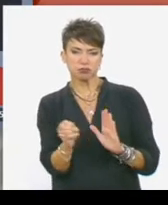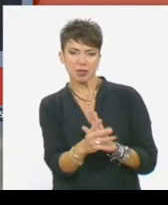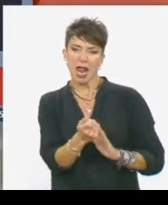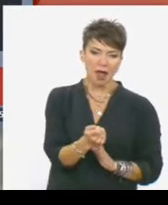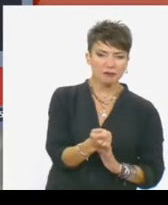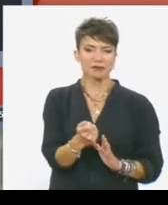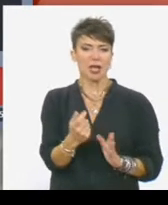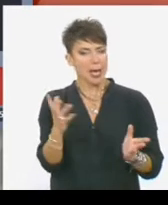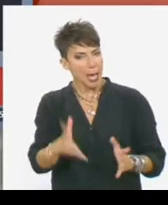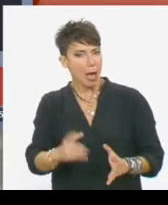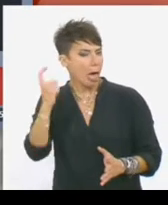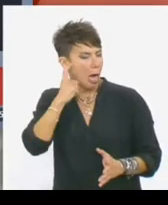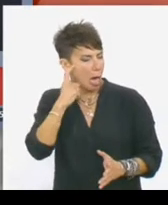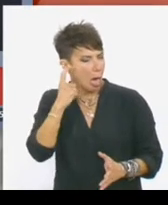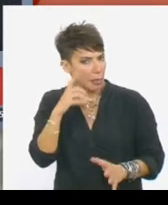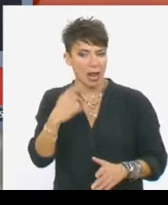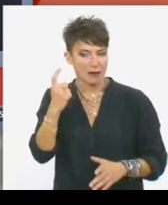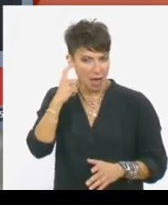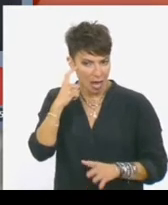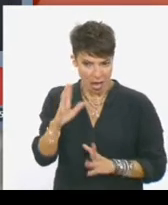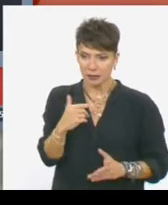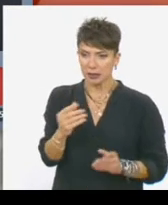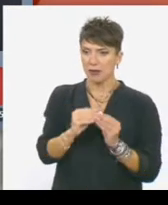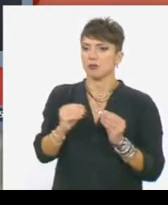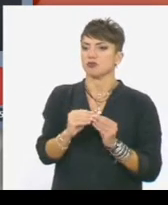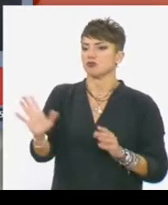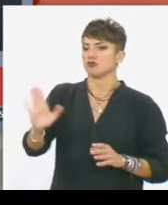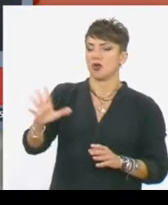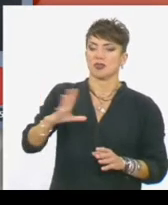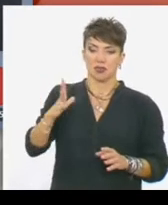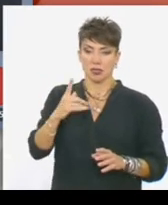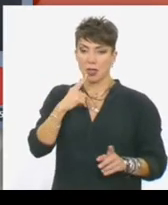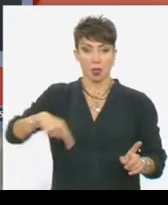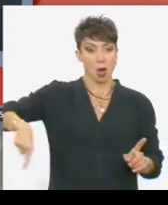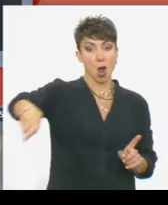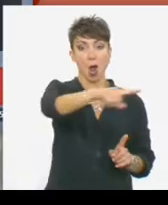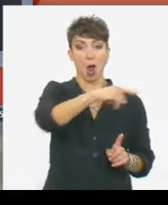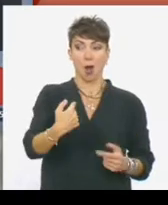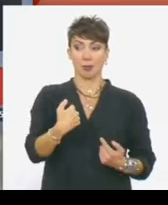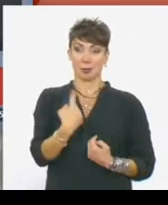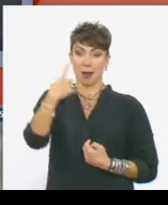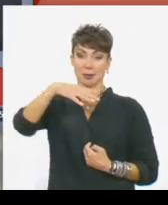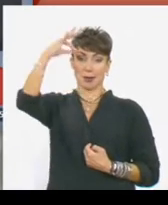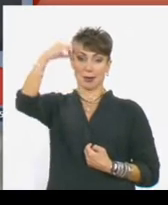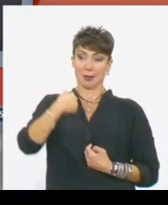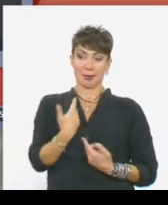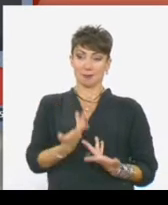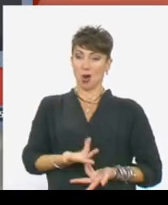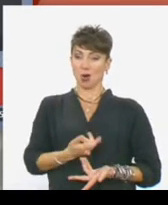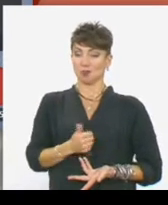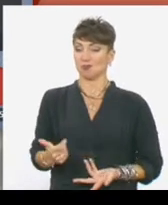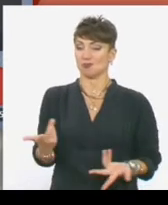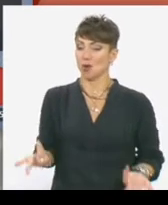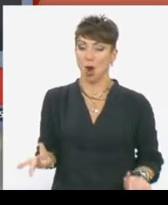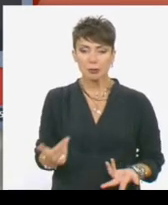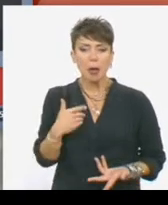και το άλλο. Και έτσι, εγώ κατάλαβα, λέω, εντάξει, τώρα λέω, δεν γίνεται αυτό, λέω, γιατί σ' άλλα παιδιά λέω, δεν το κάνει και το κάνει μόνο σε εμένα, ρε φίλε, τώρα, σε ρογό. Τέλος